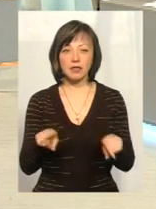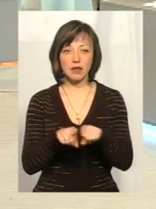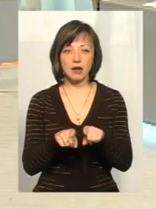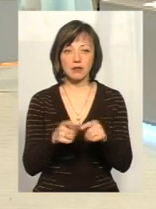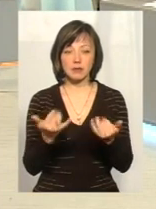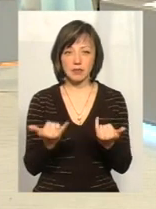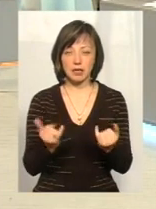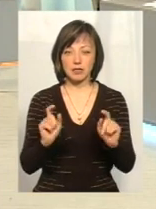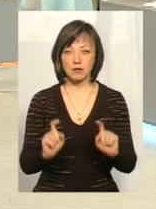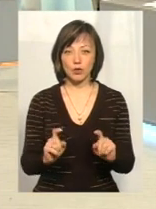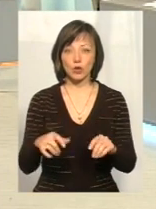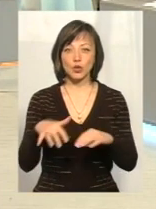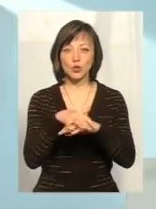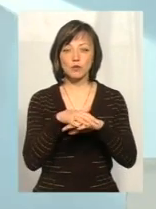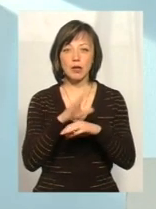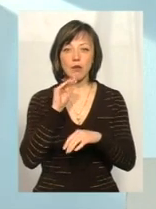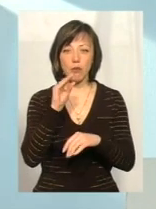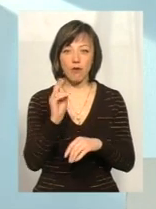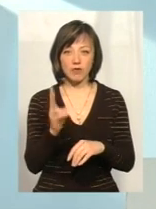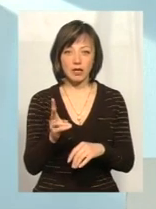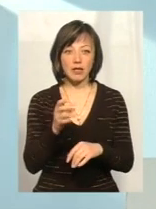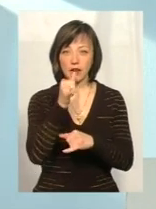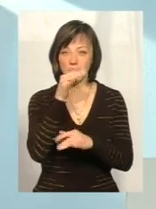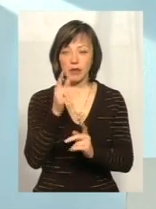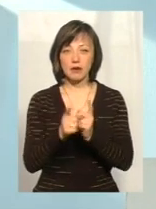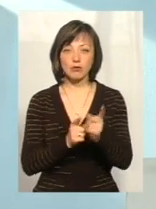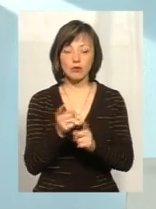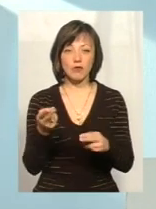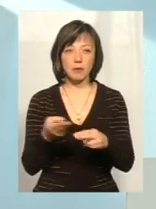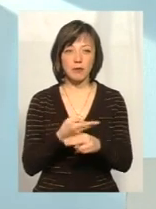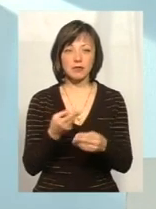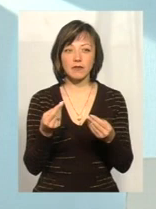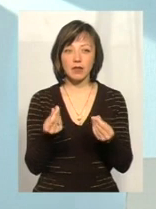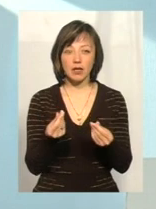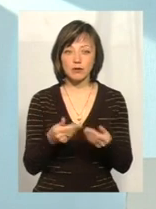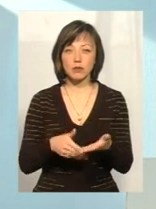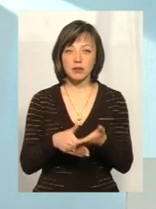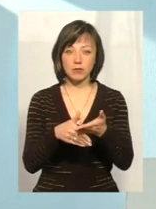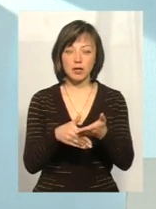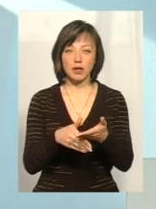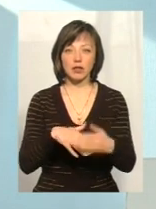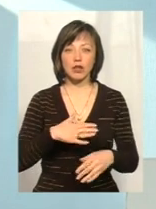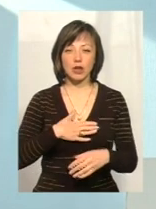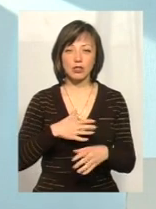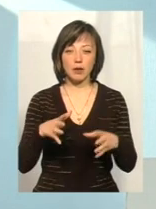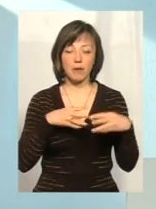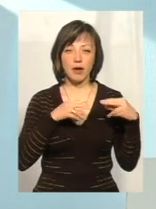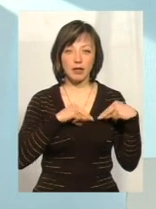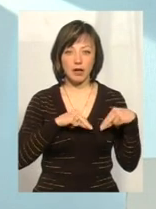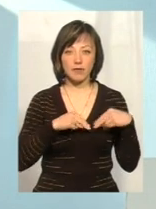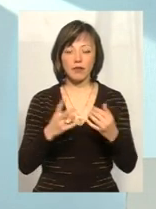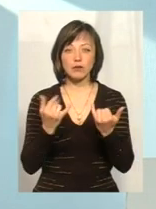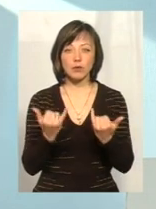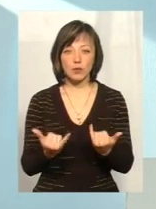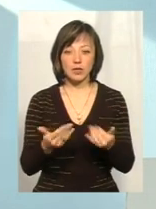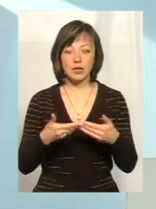сидимо зараз, суспільний мовник так само би не міг реформуватися без фінансової підтримки наших партнерів. І на